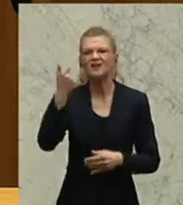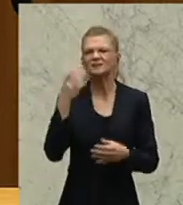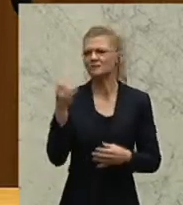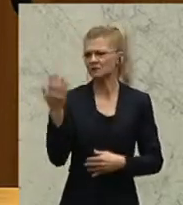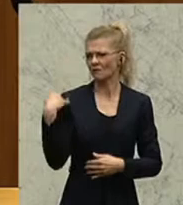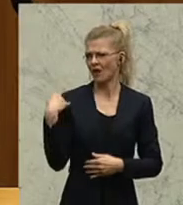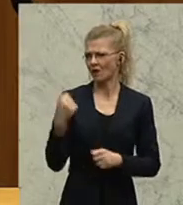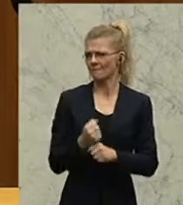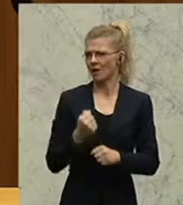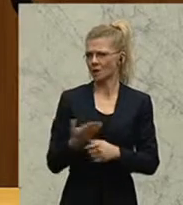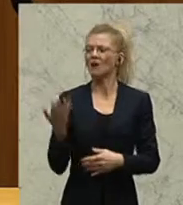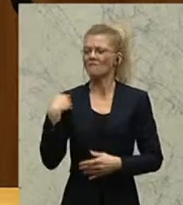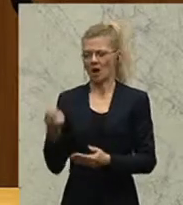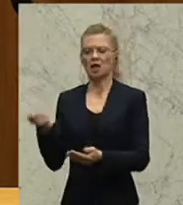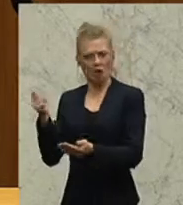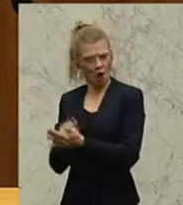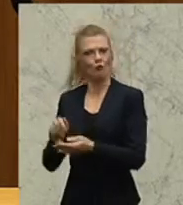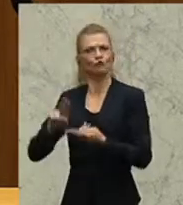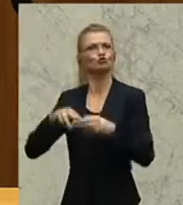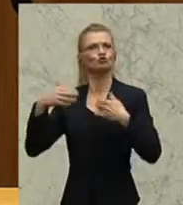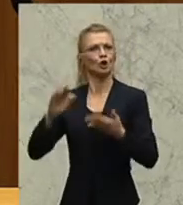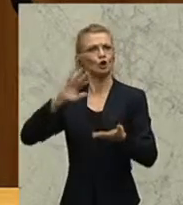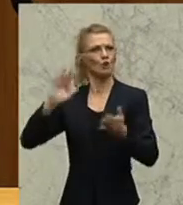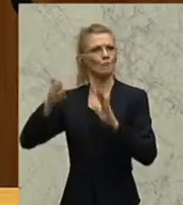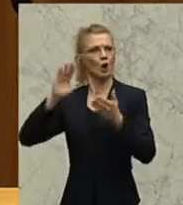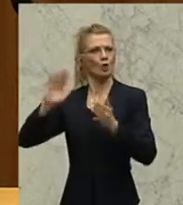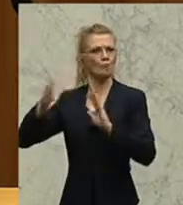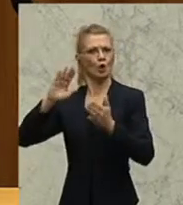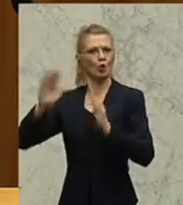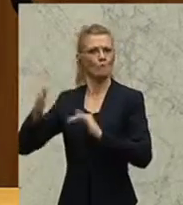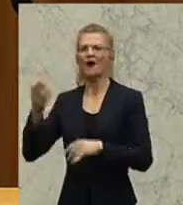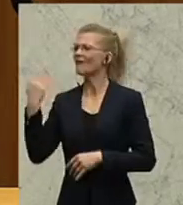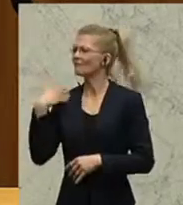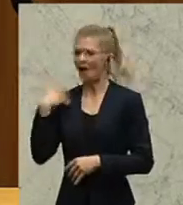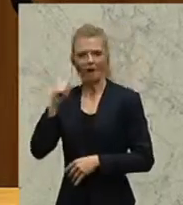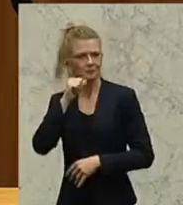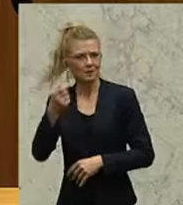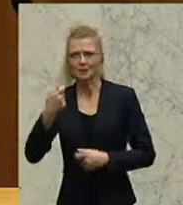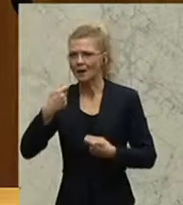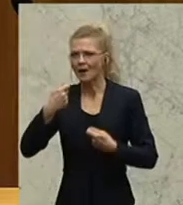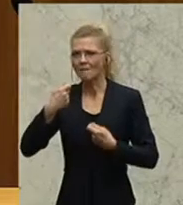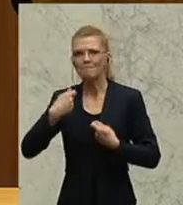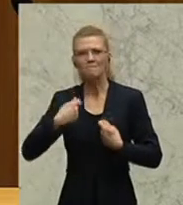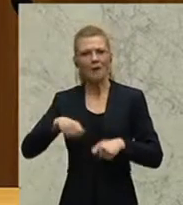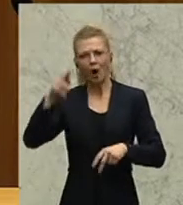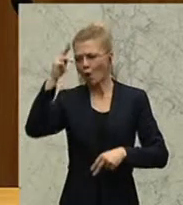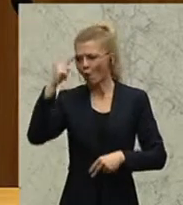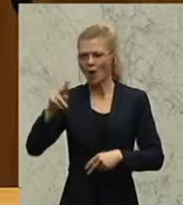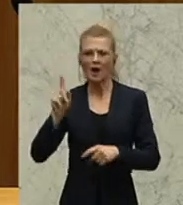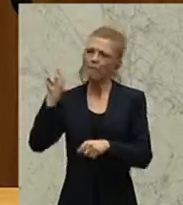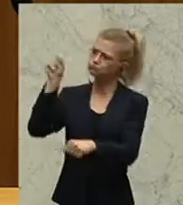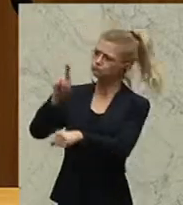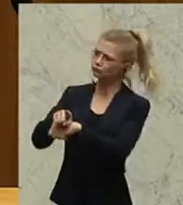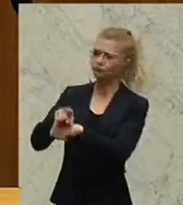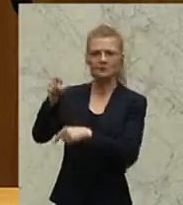gekauft und dann umgebaut. Für den Umbau wurde kein Bauherr ernannt, der das Ganze ordentlich abgewickelt